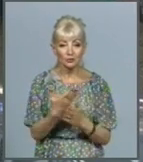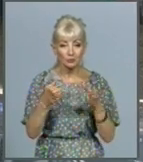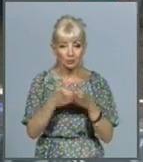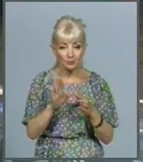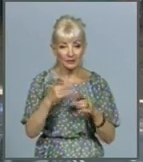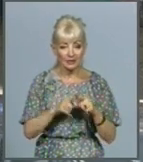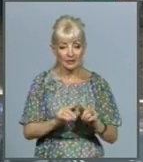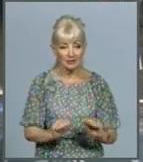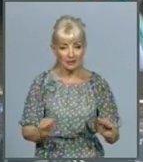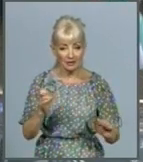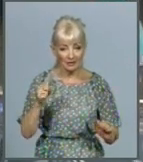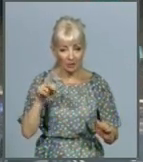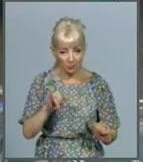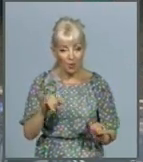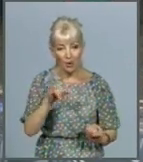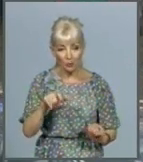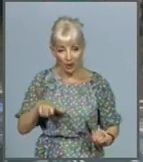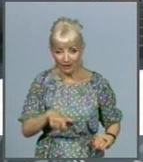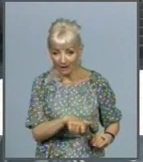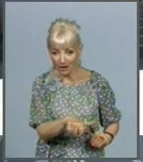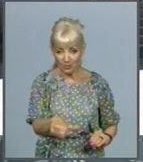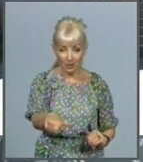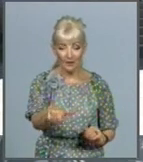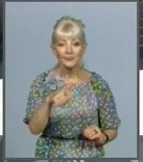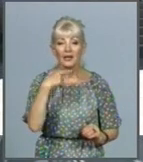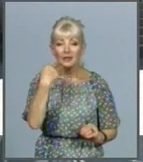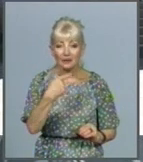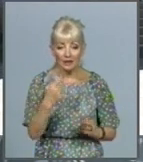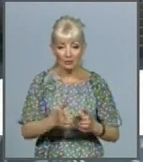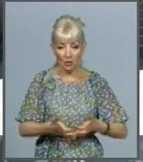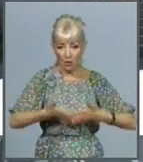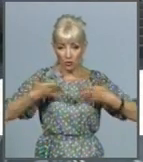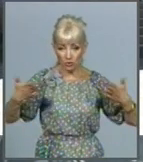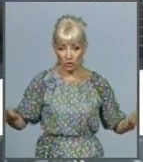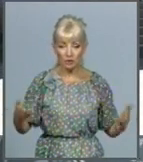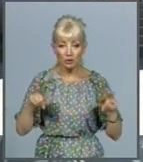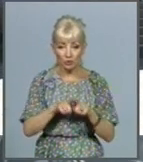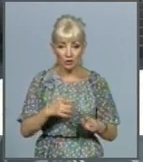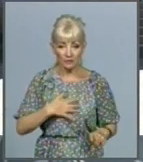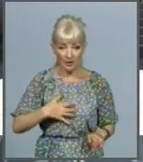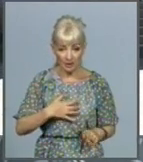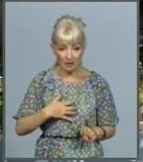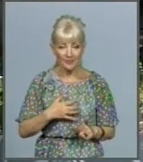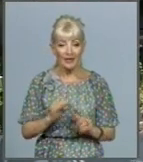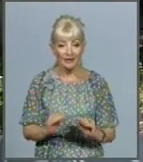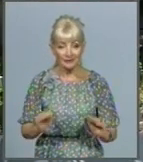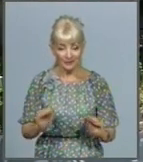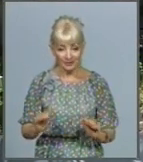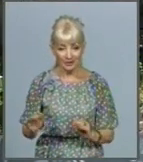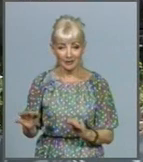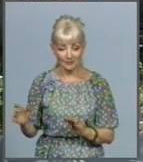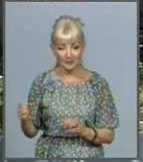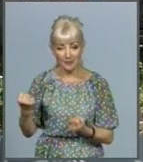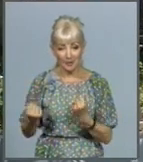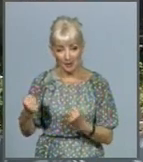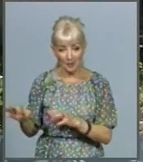куди й веде дорога. У закладі відзначають, розширення також актуальне, адже вихованців привозять із прилеглих районів, Покатиловки